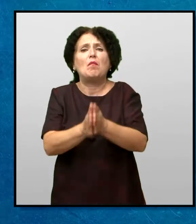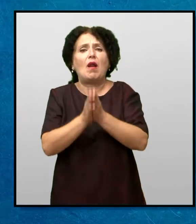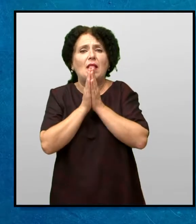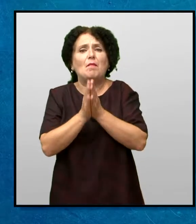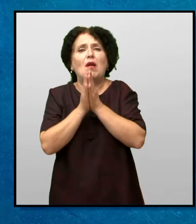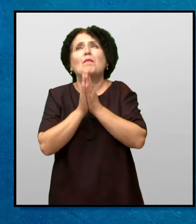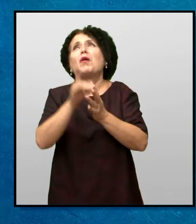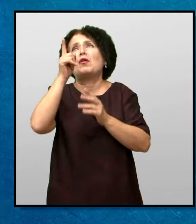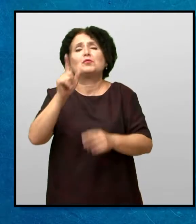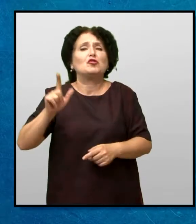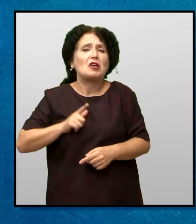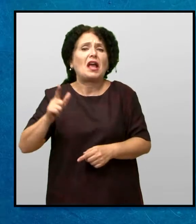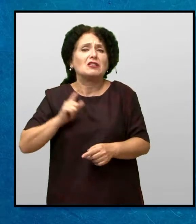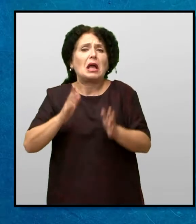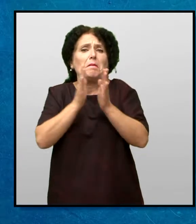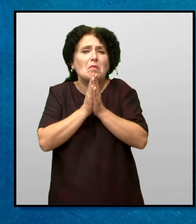молила и чекала